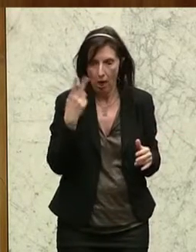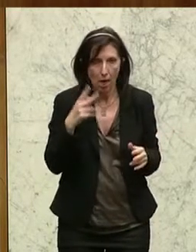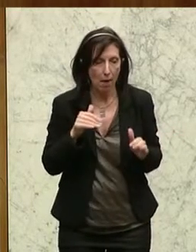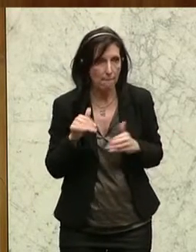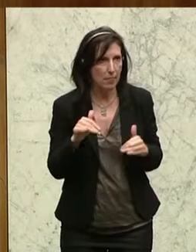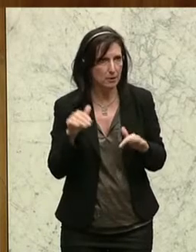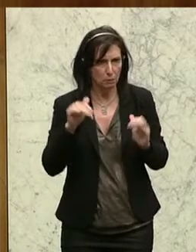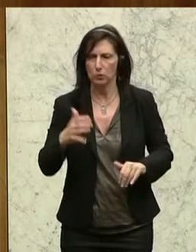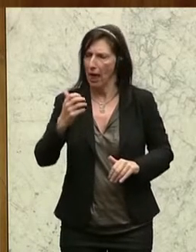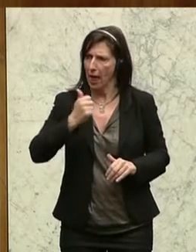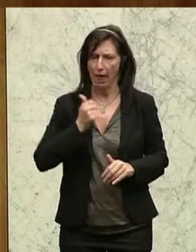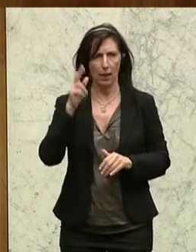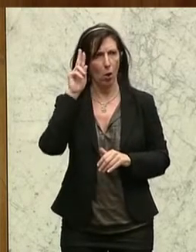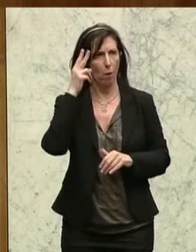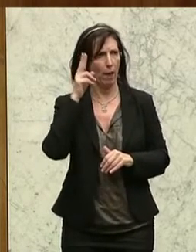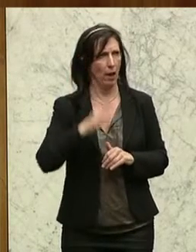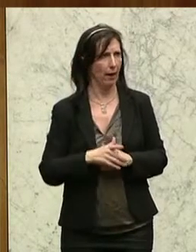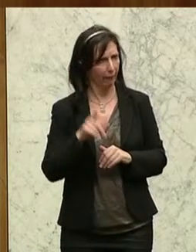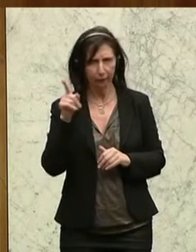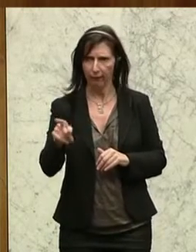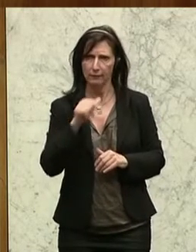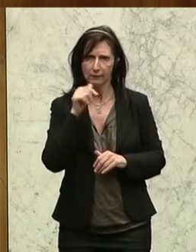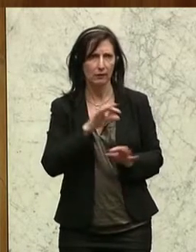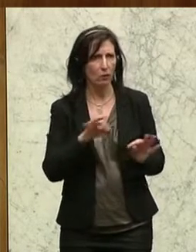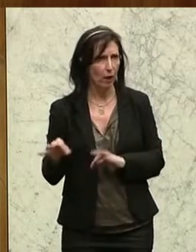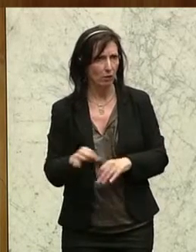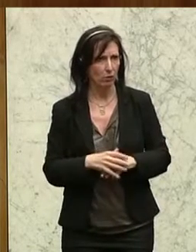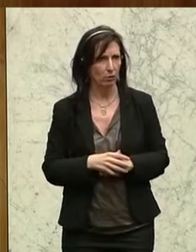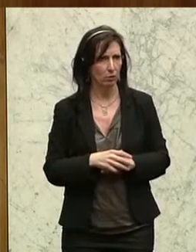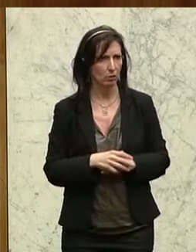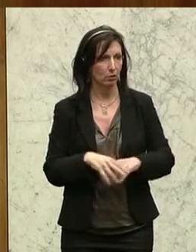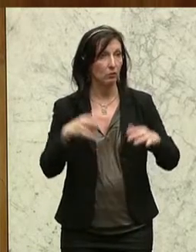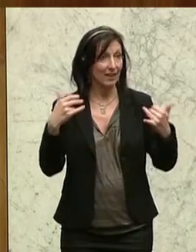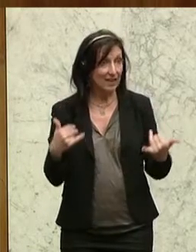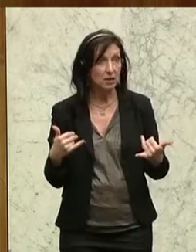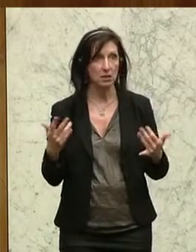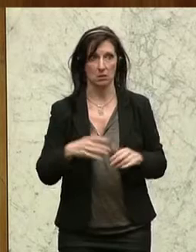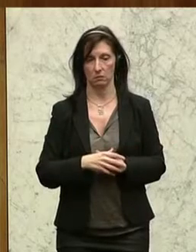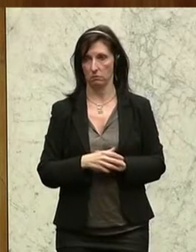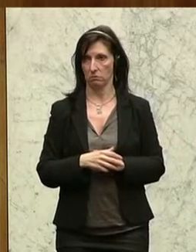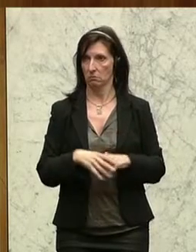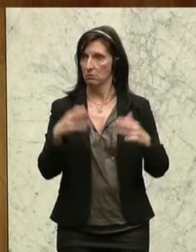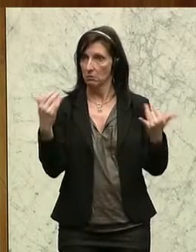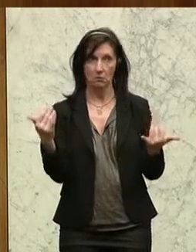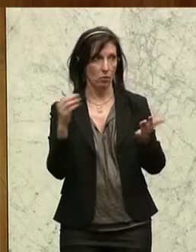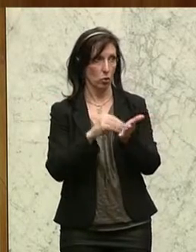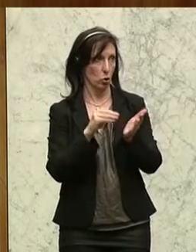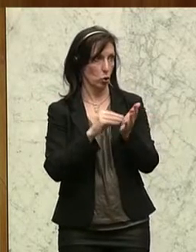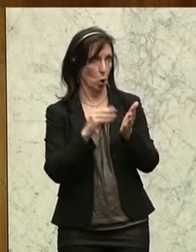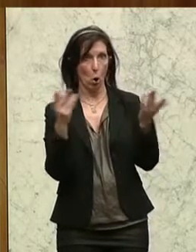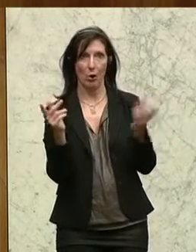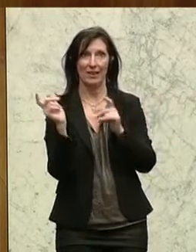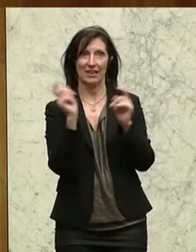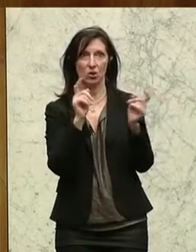endlich einmal Gedanken machen, dass hier etwas nicht in Ordnung ist. Und wenn wir heute noch davon reden, dass die